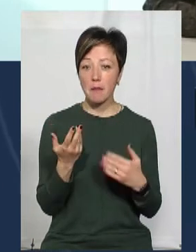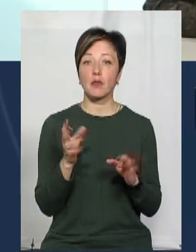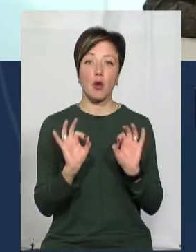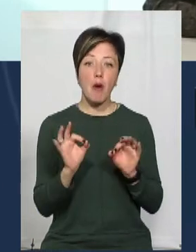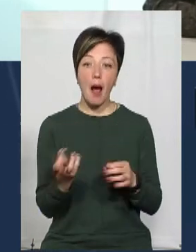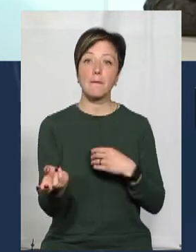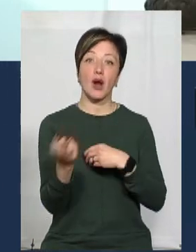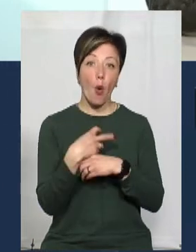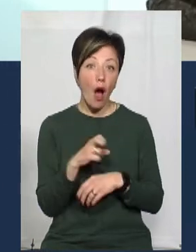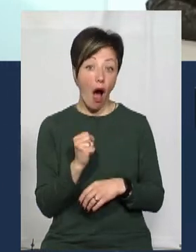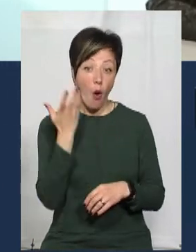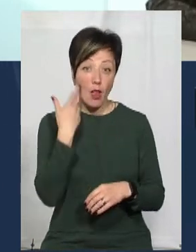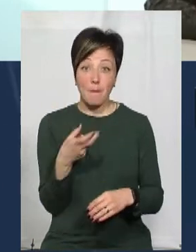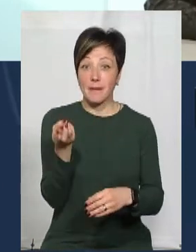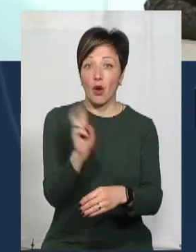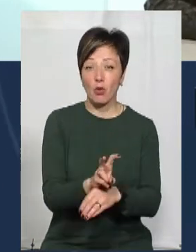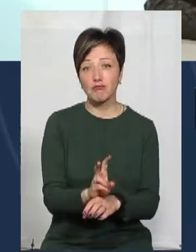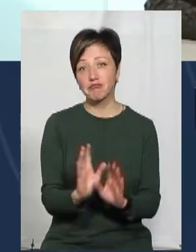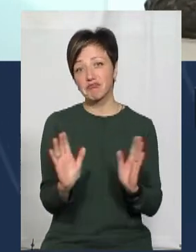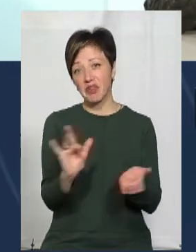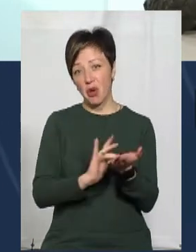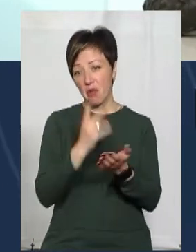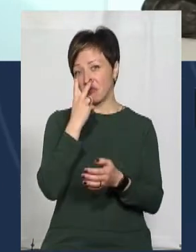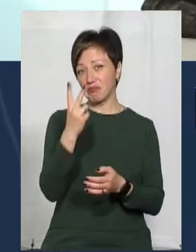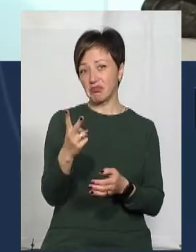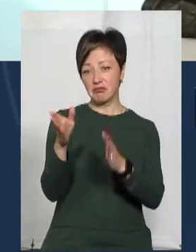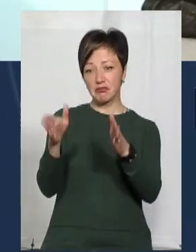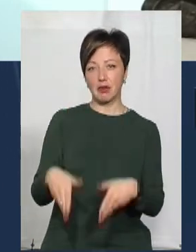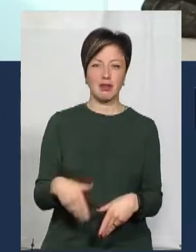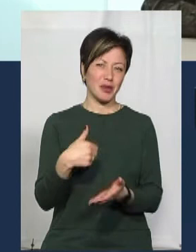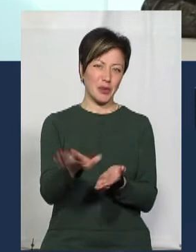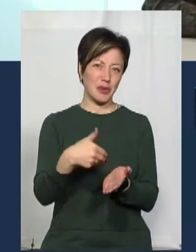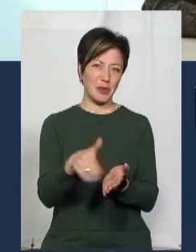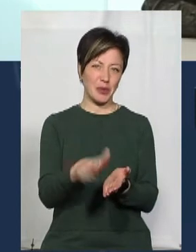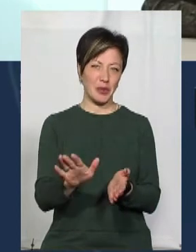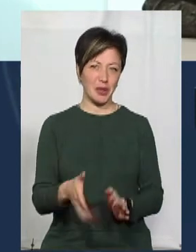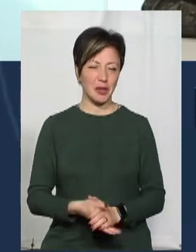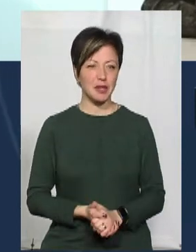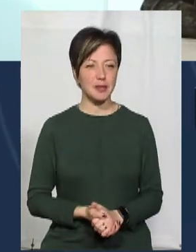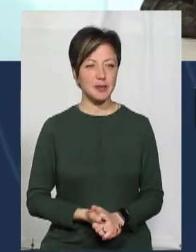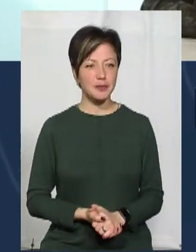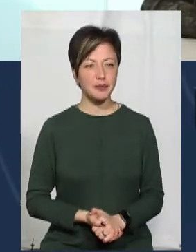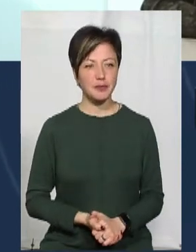приходить, все. А приходиш, бачать, Ром? Всього ми не хочемо викрадити.